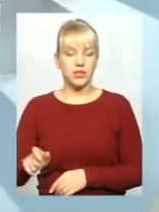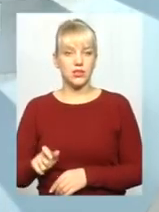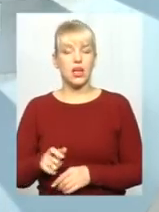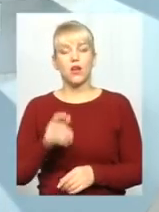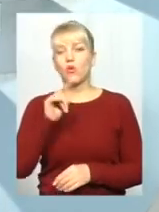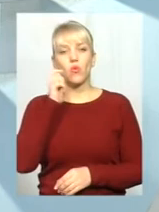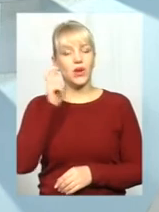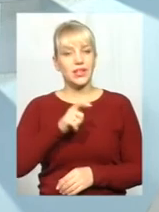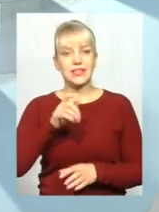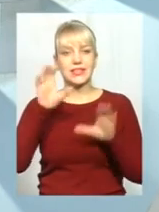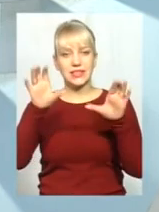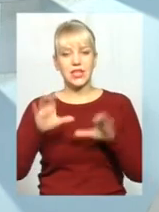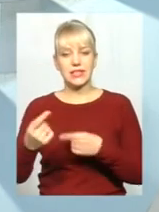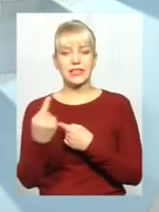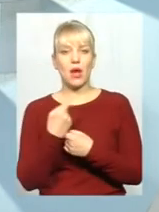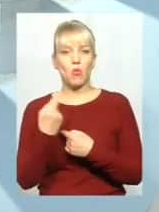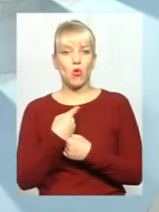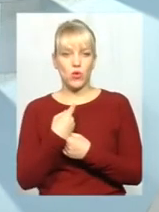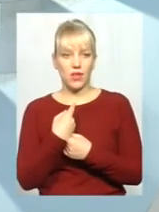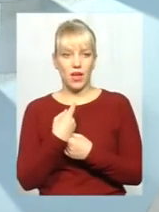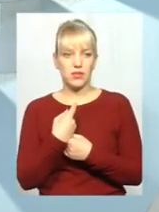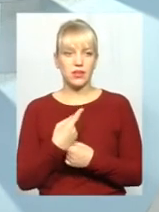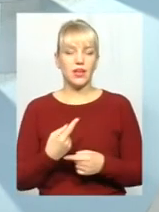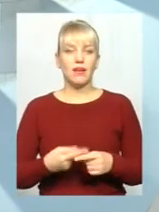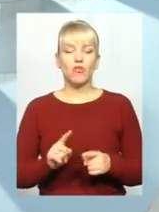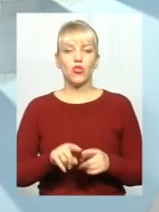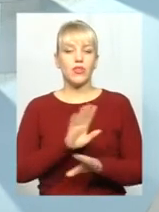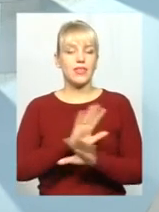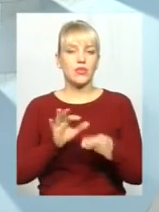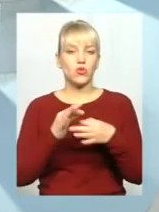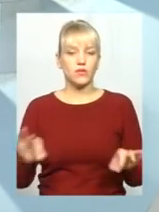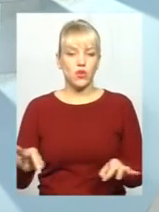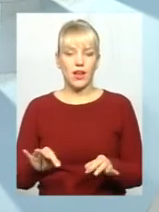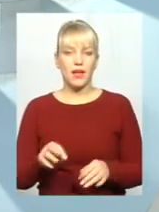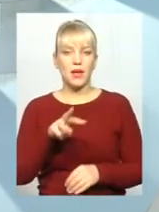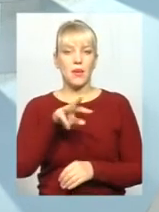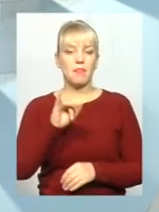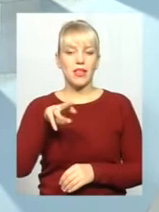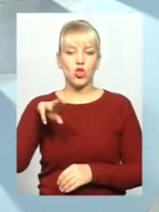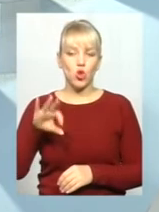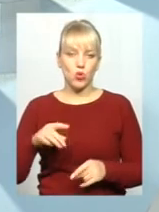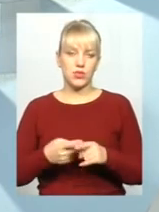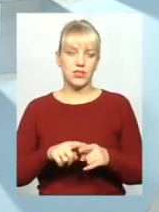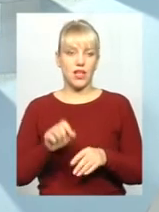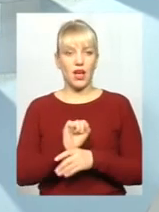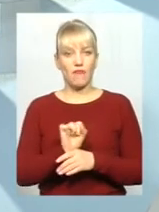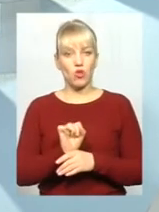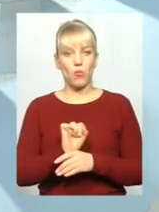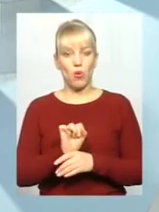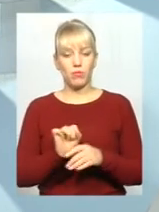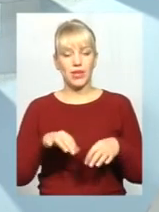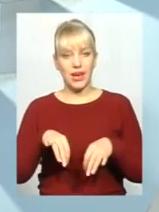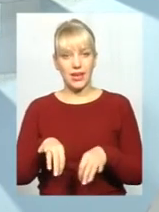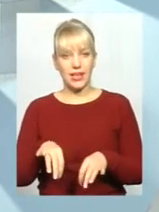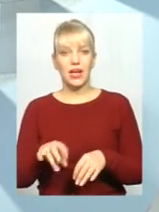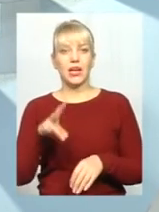законодавство, воно забороняє, не то, що забороняє, воно не дозволяє розмитнювати ці автомобілі. Хоча вони